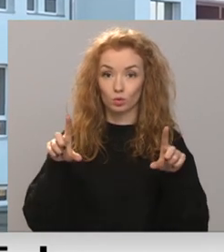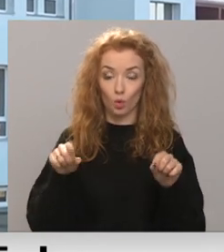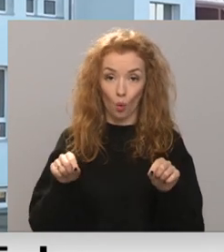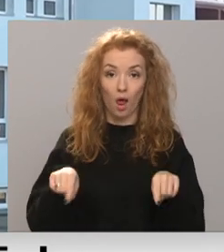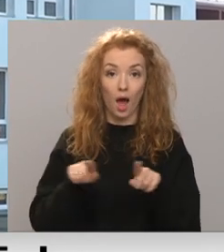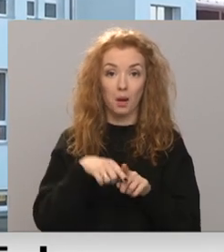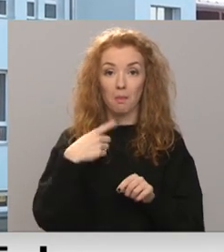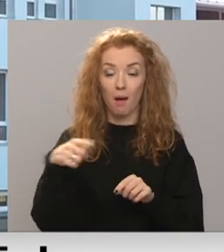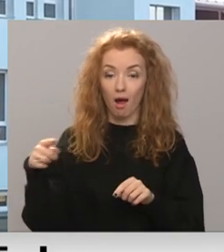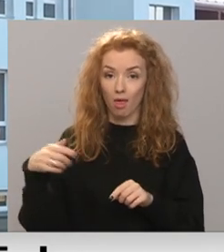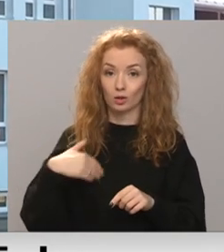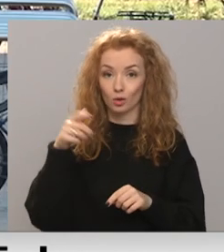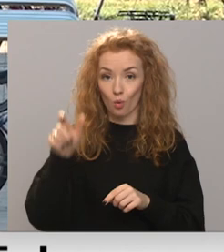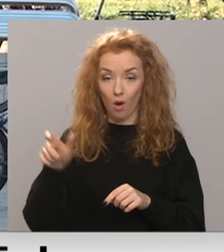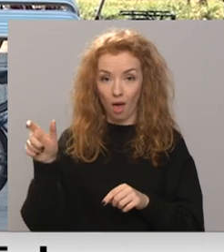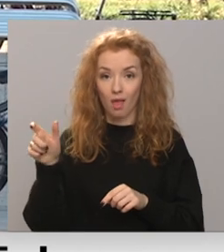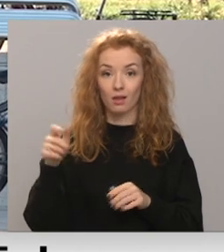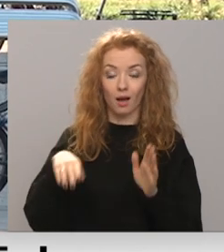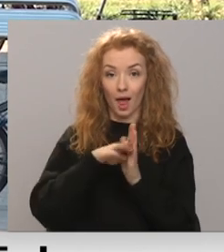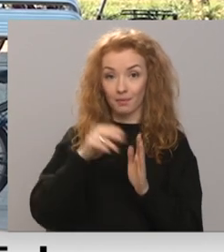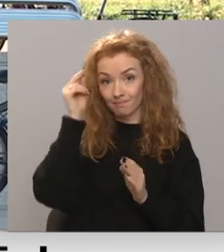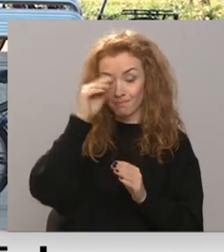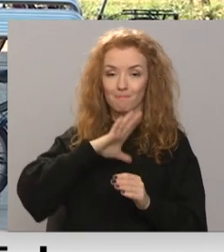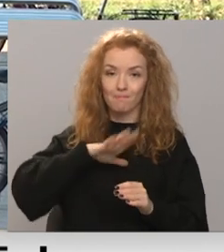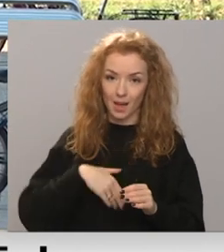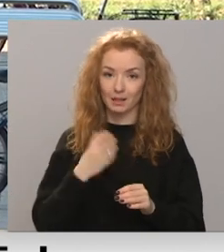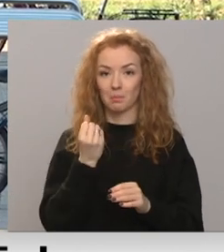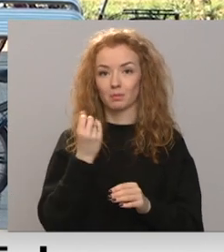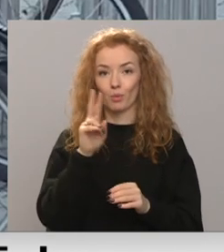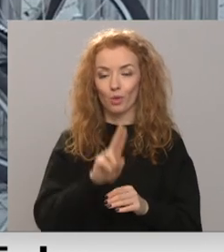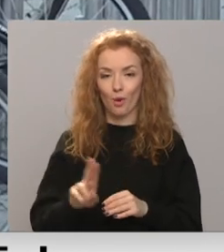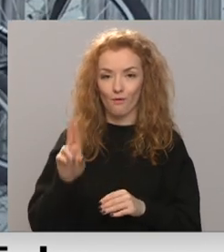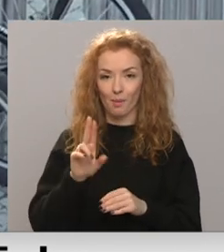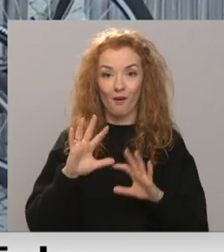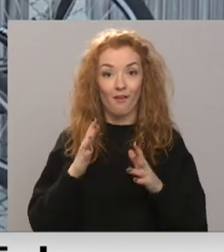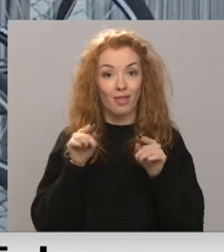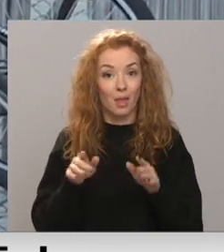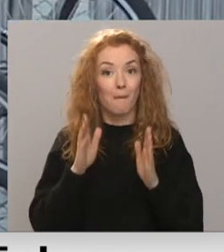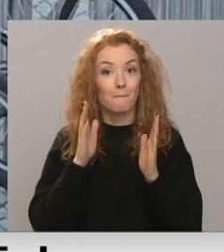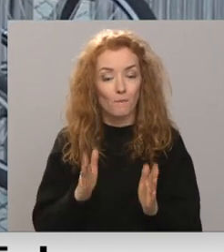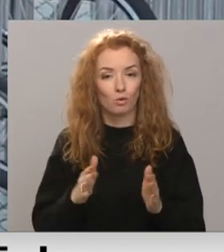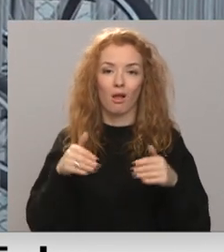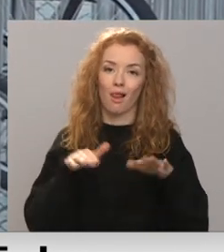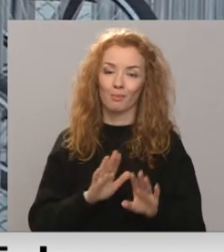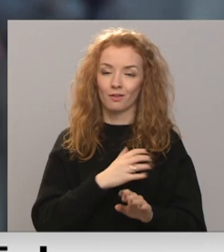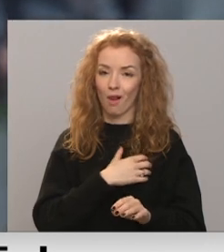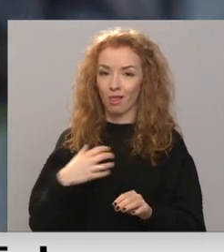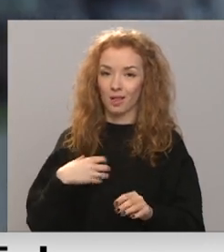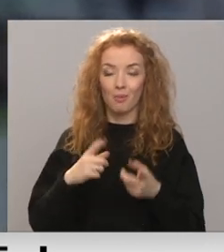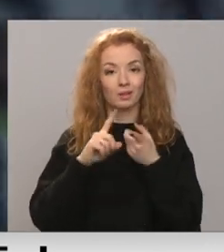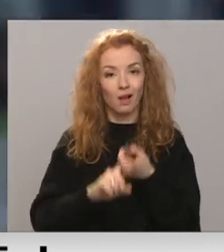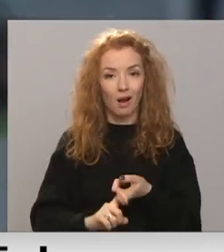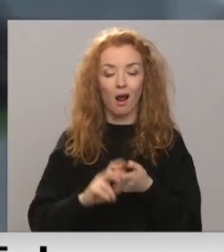arī pārēja audzēkņa mācības klātienē varēs atsākt pēc 15. novembra. Vai tā būs lems valdība, ņemot vērā